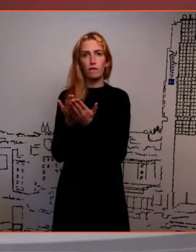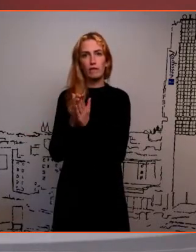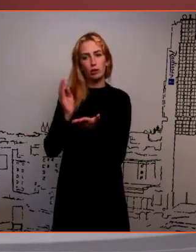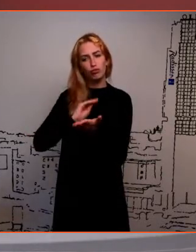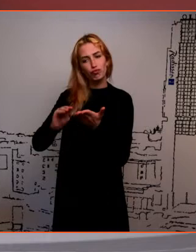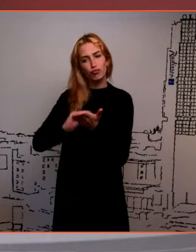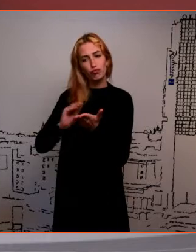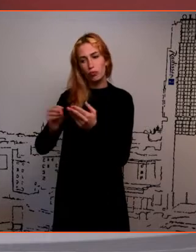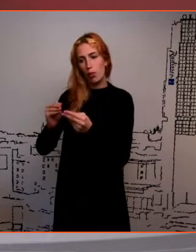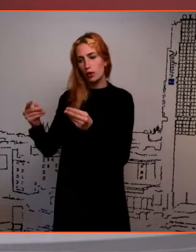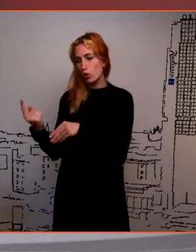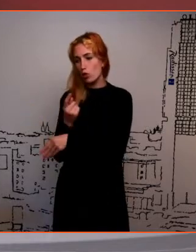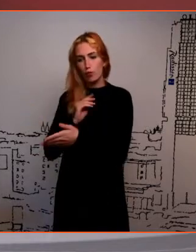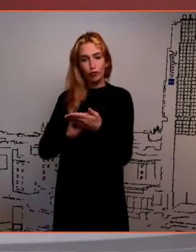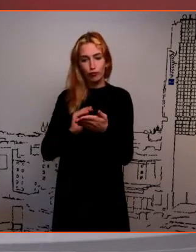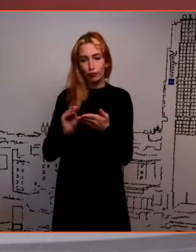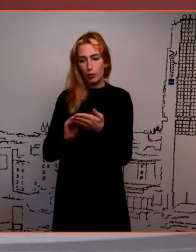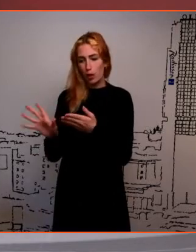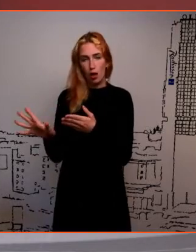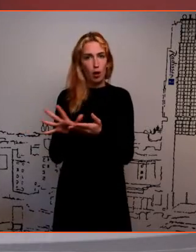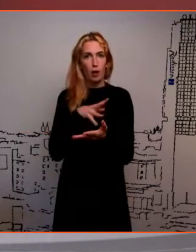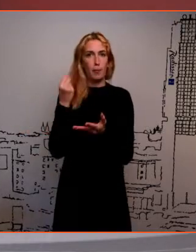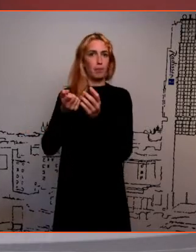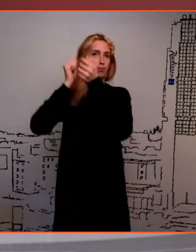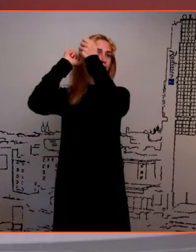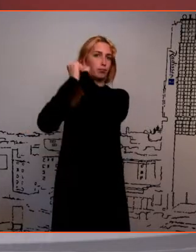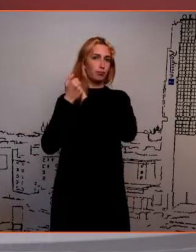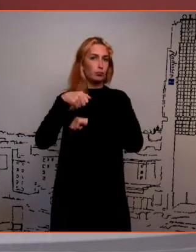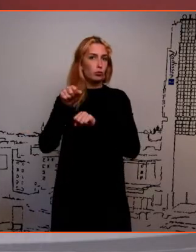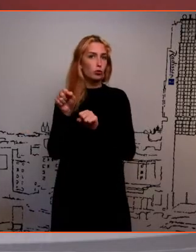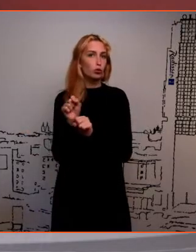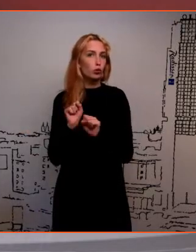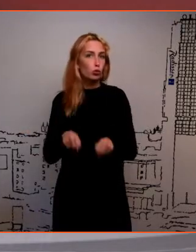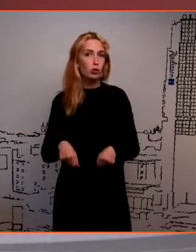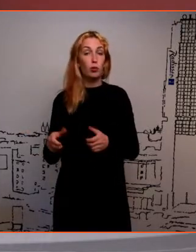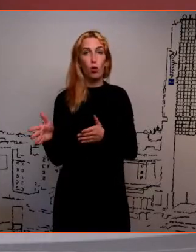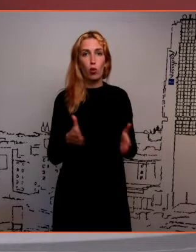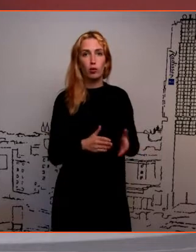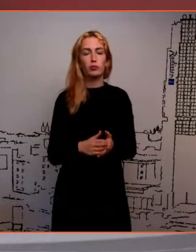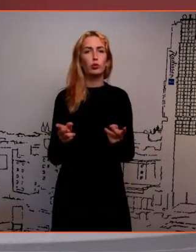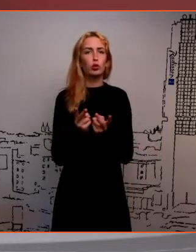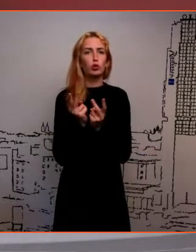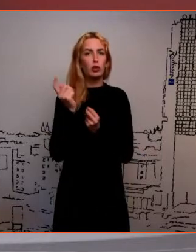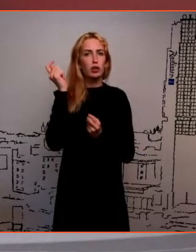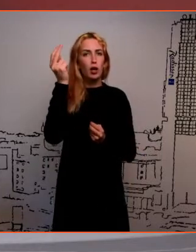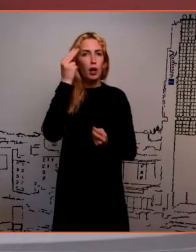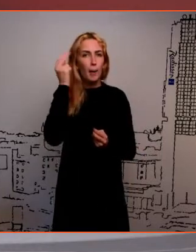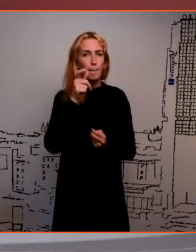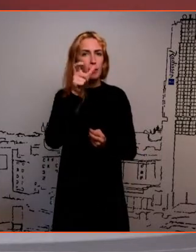materjali ümber korras, et see tegelikult ei ole oluline, mis tüüpõppijas oled, vaid see